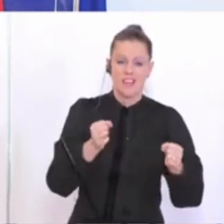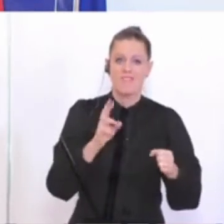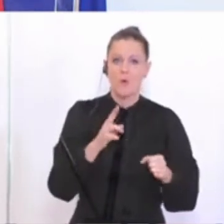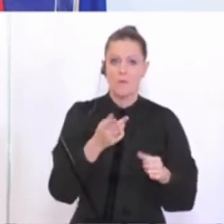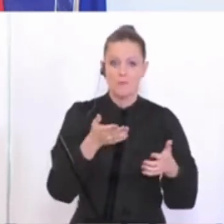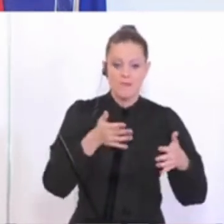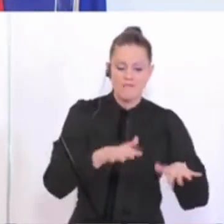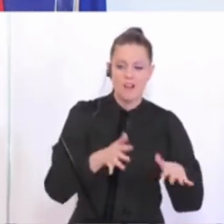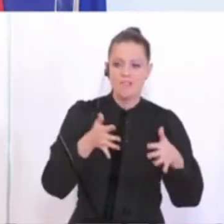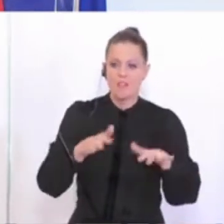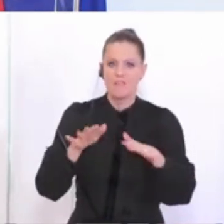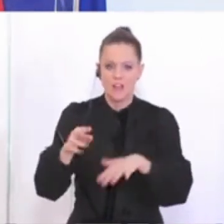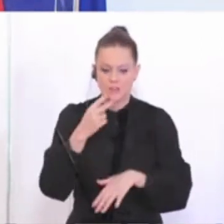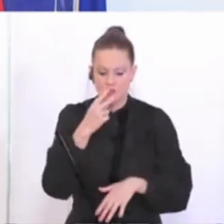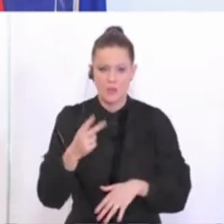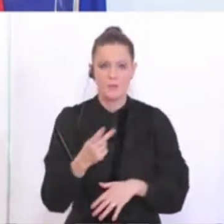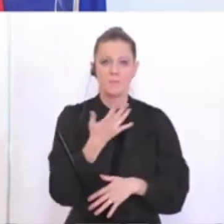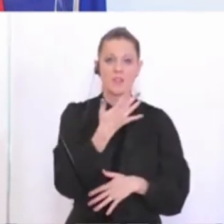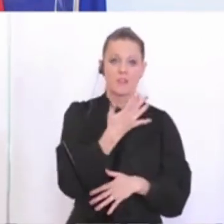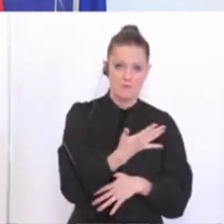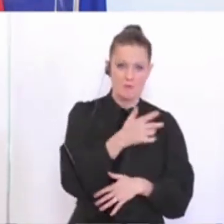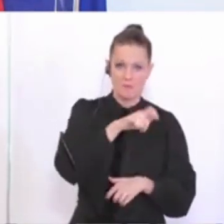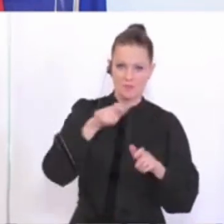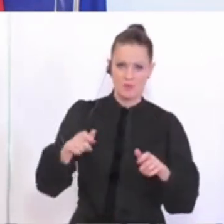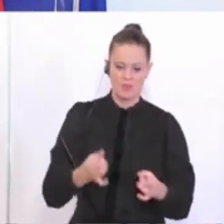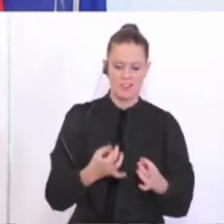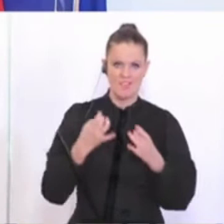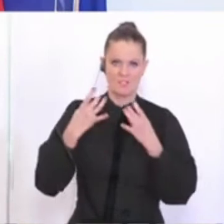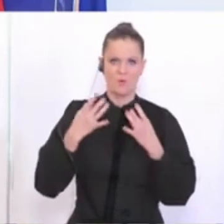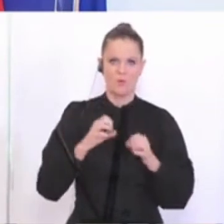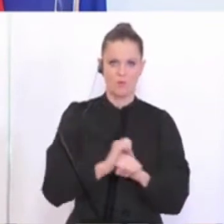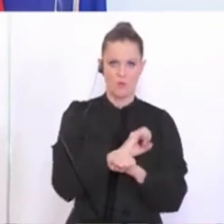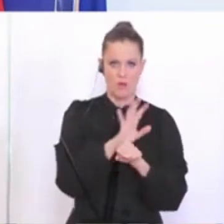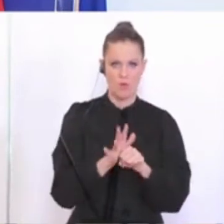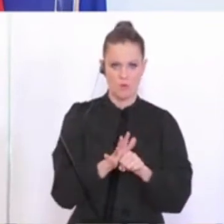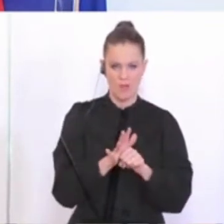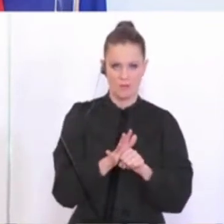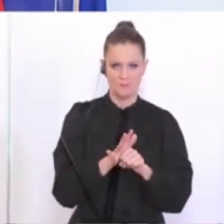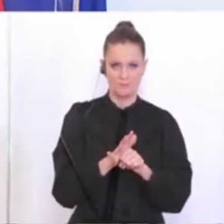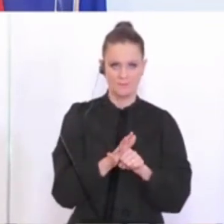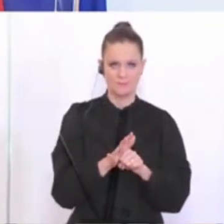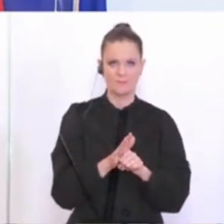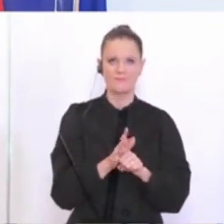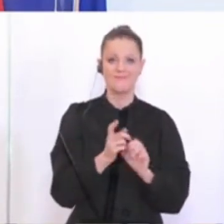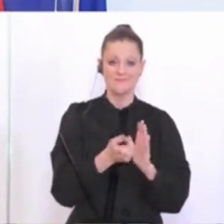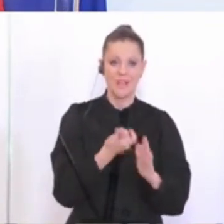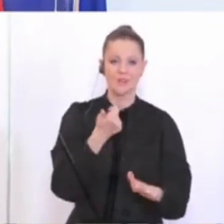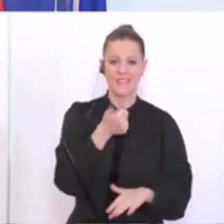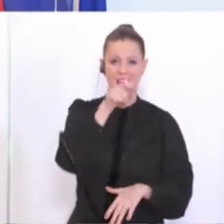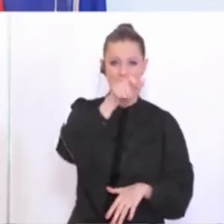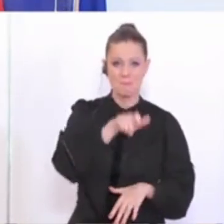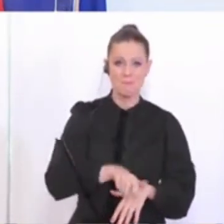zu Fall beurteilen. Von fünf infizierten Coronavirus Patientinnen und Patienten hat nur ein Patient tatsächlich